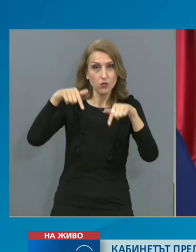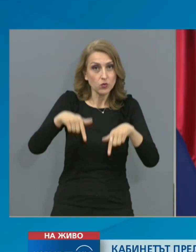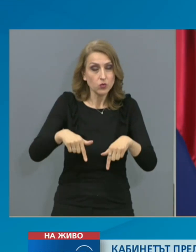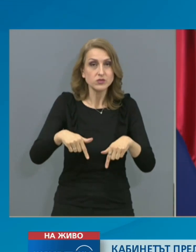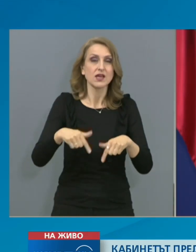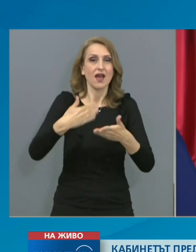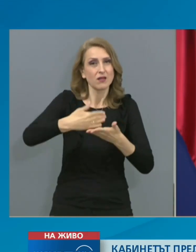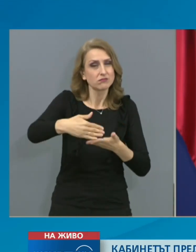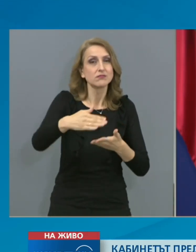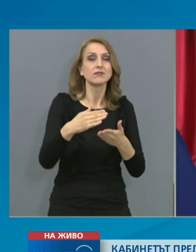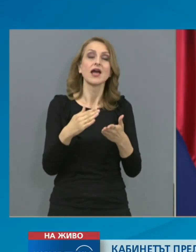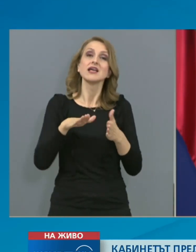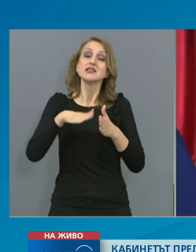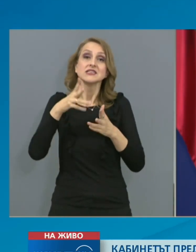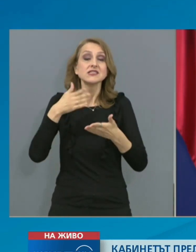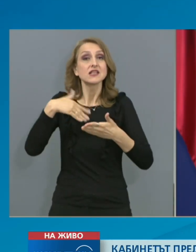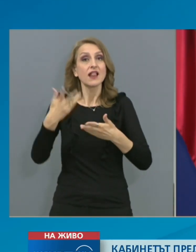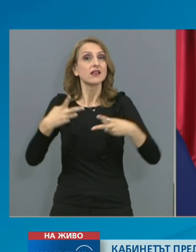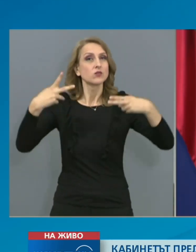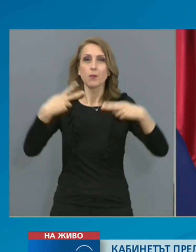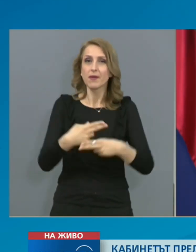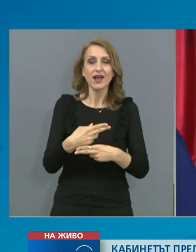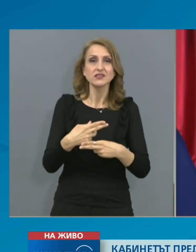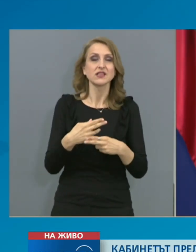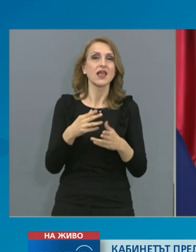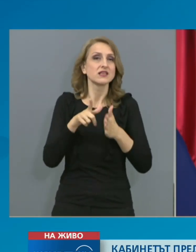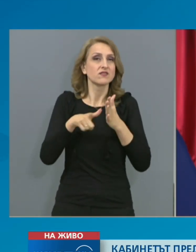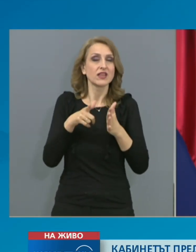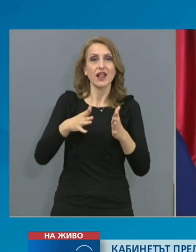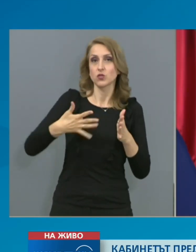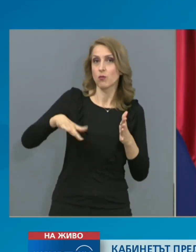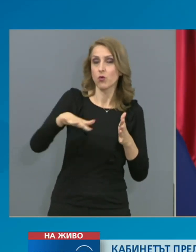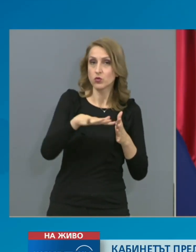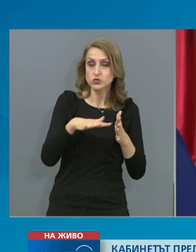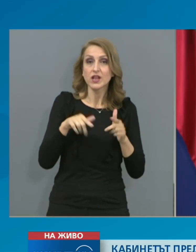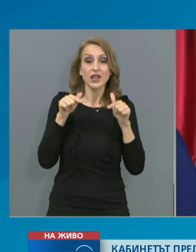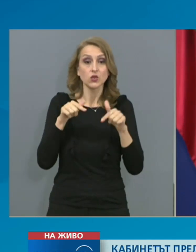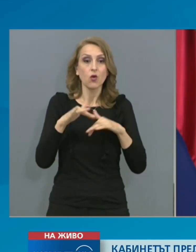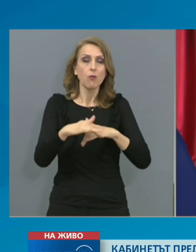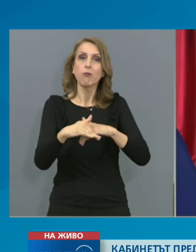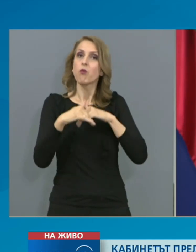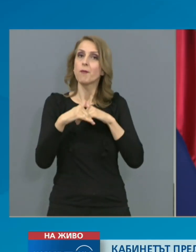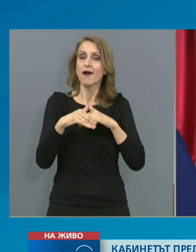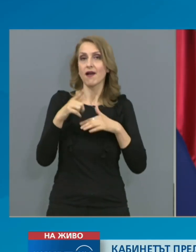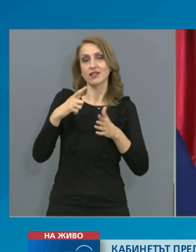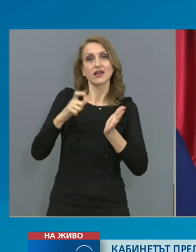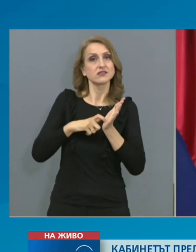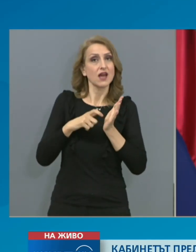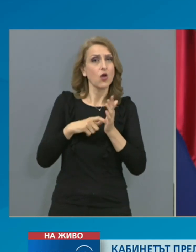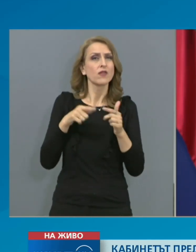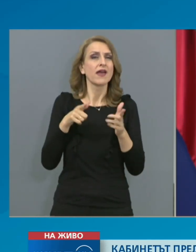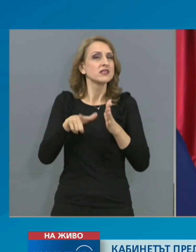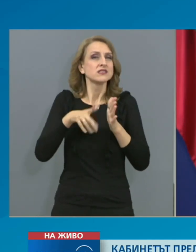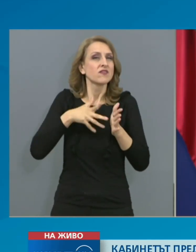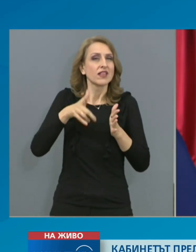прекъсване на изъвредното положение, което е специфичен инструментариум по смисъл на конституцията. То породи много